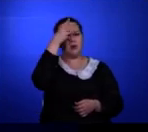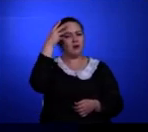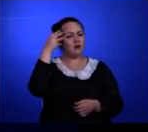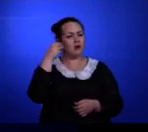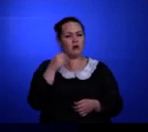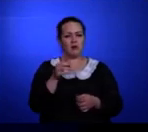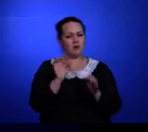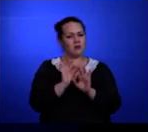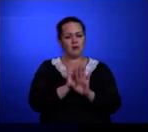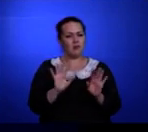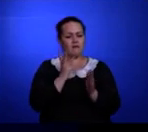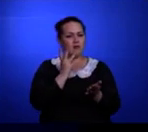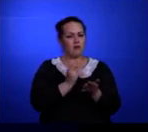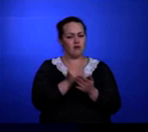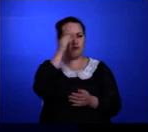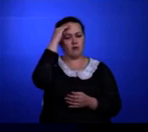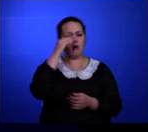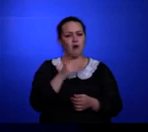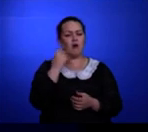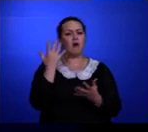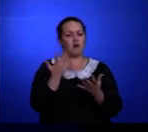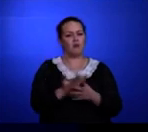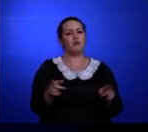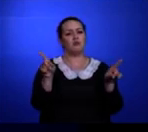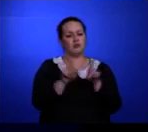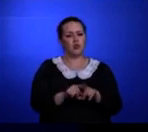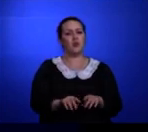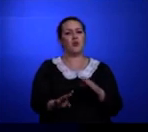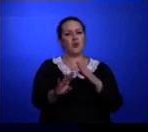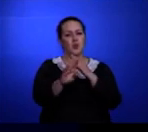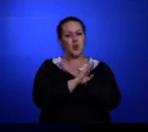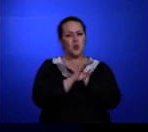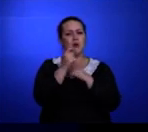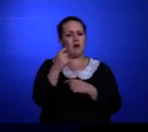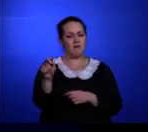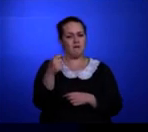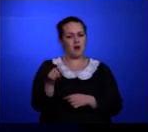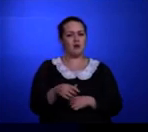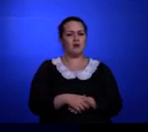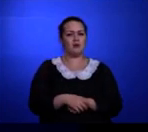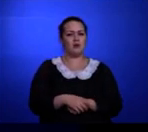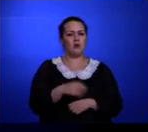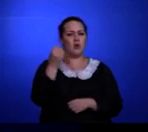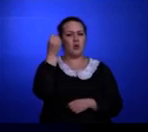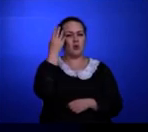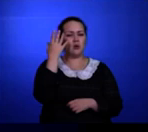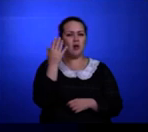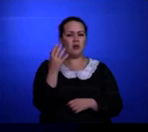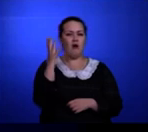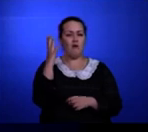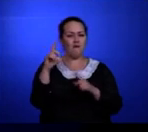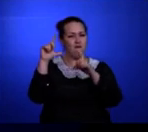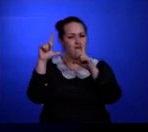отца, который тоже погиб на фронте. Он знал своего отца только по фотографии,